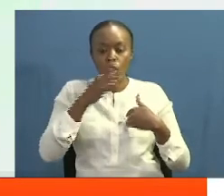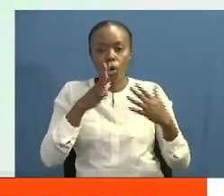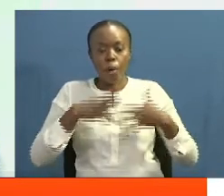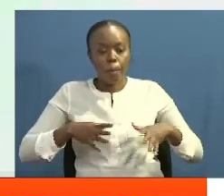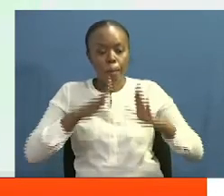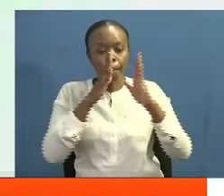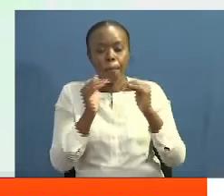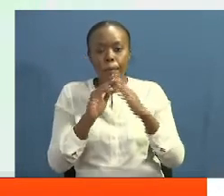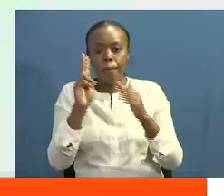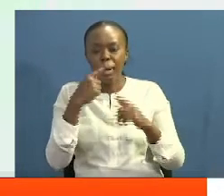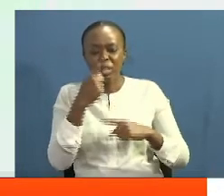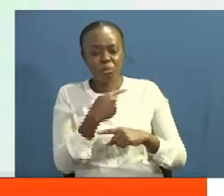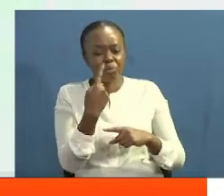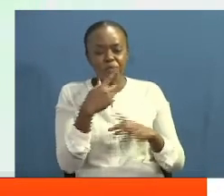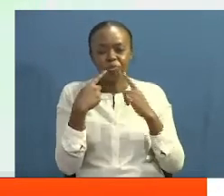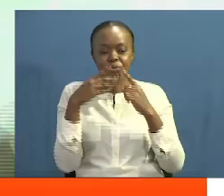Wanaongea mamba yao.